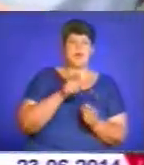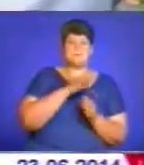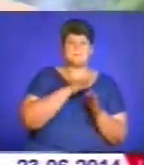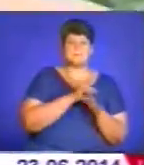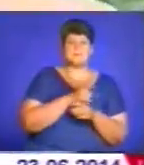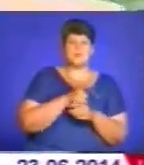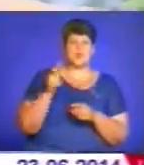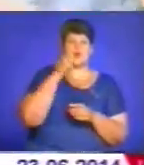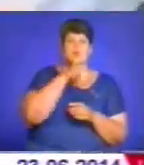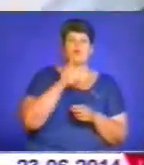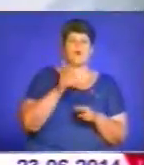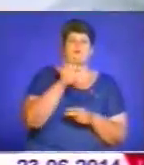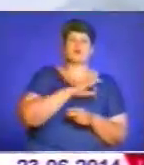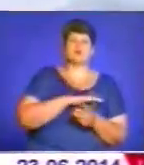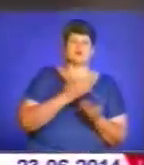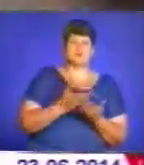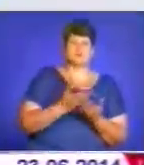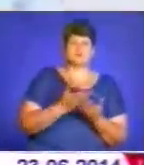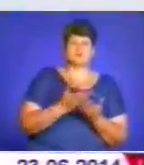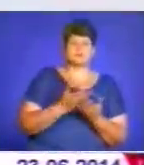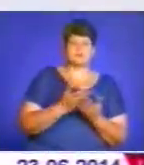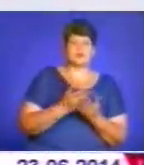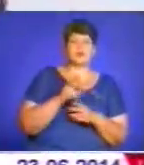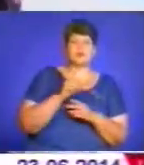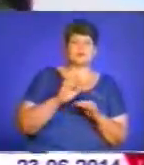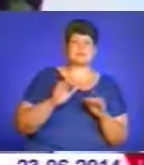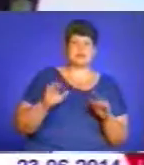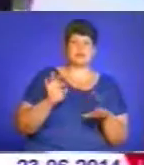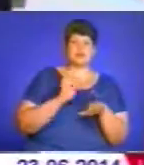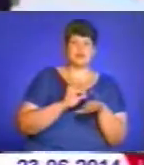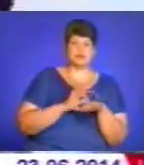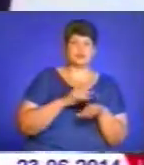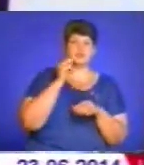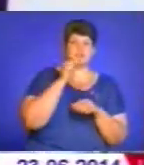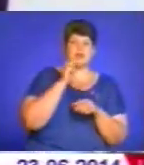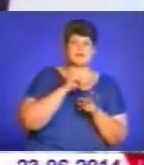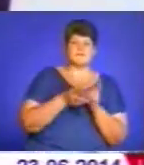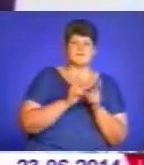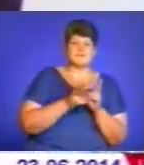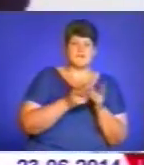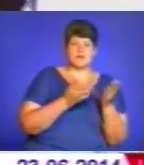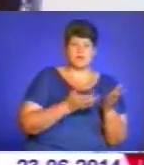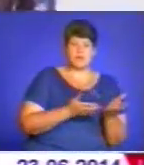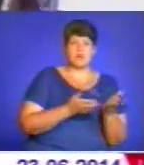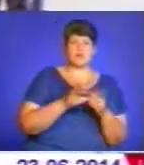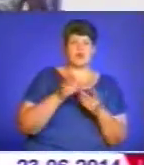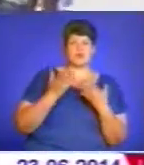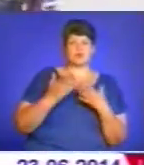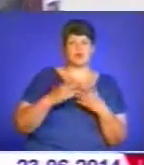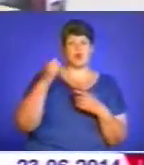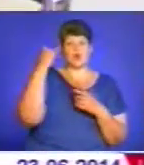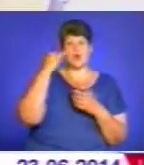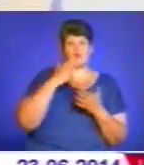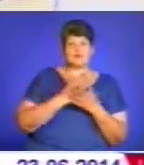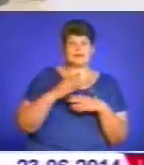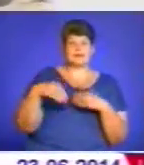використовувати ці віночки? Ну, то як хтось діти хворіють, то другий раз чай варимо. Або якщо корова є, то